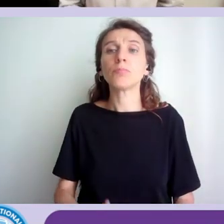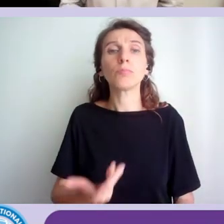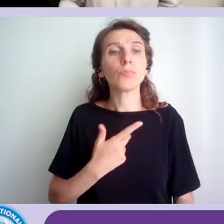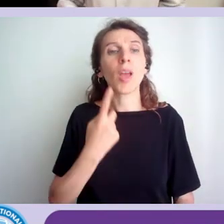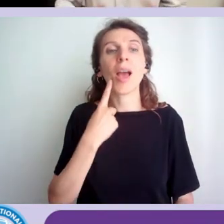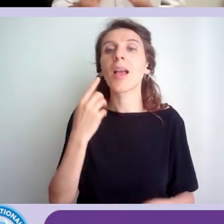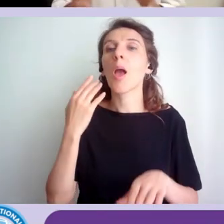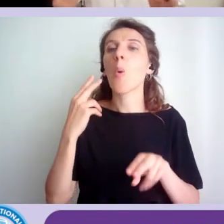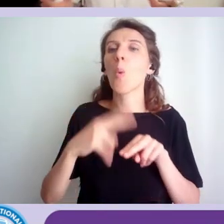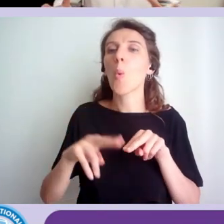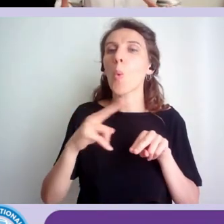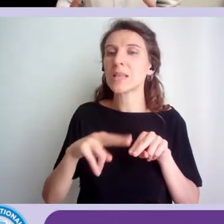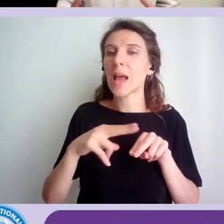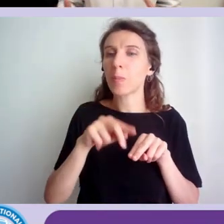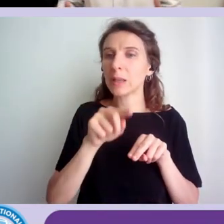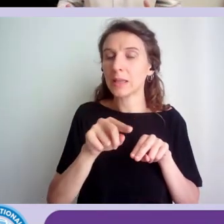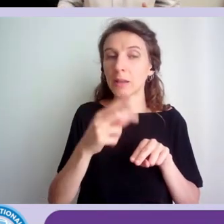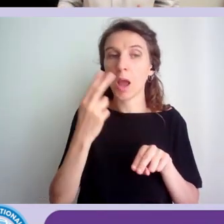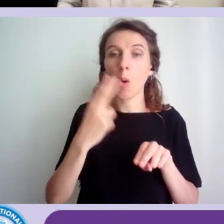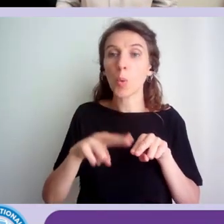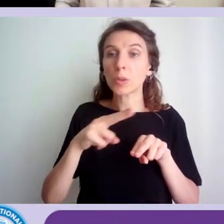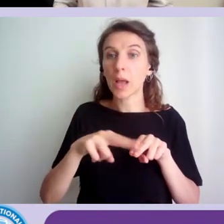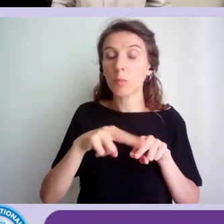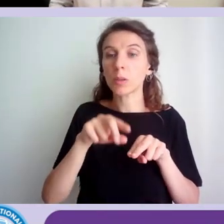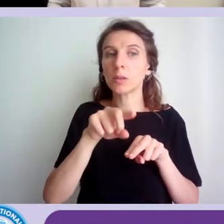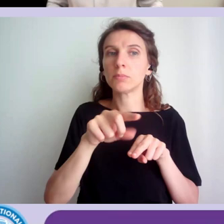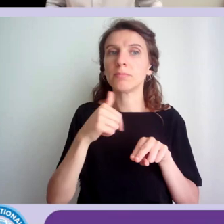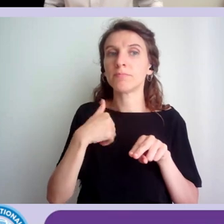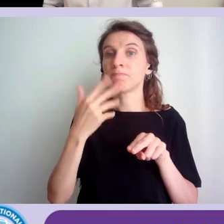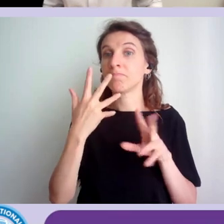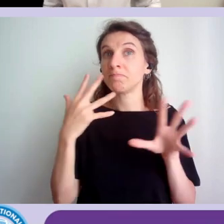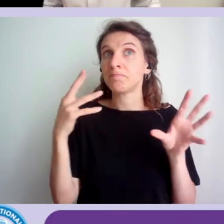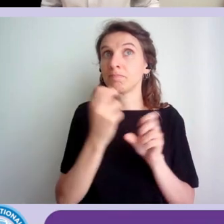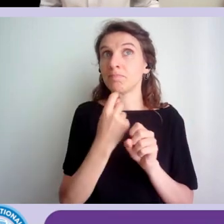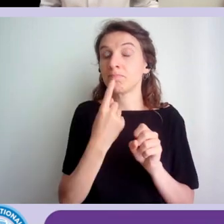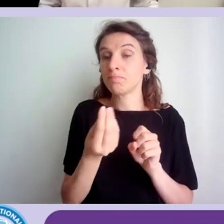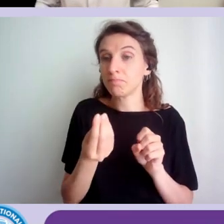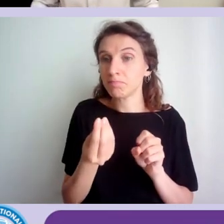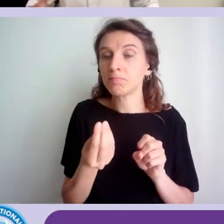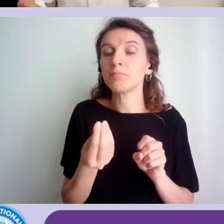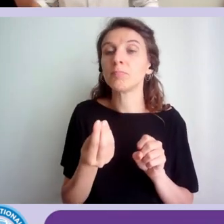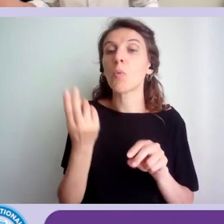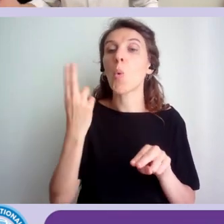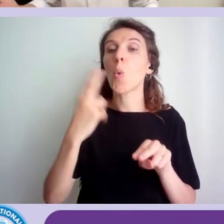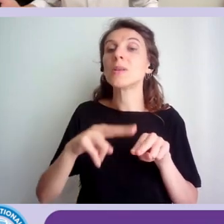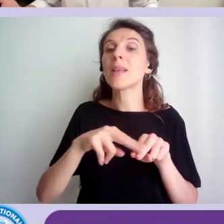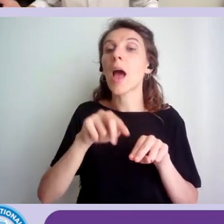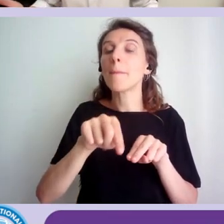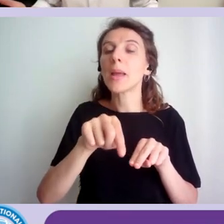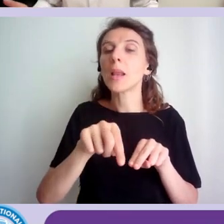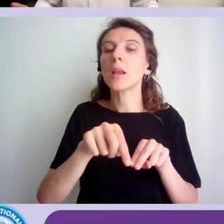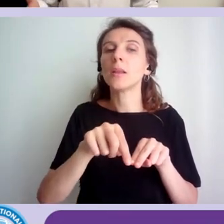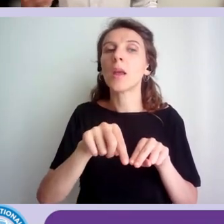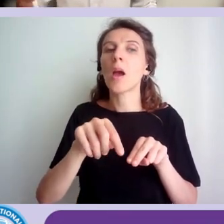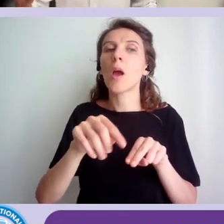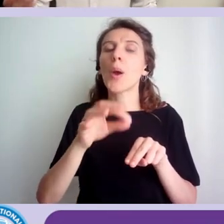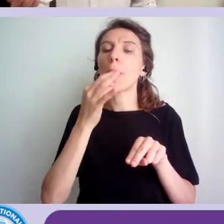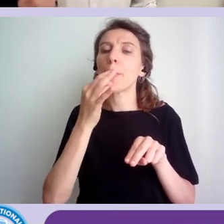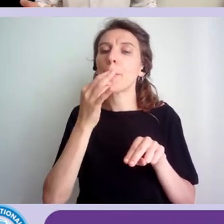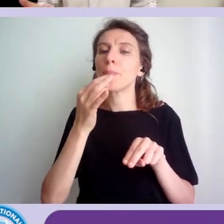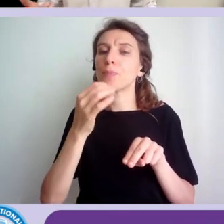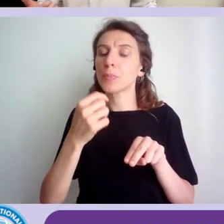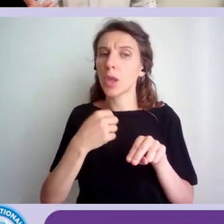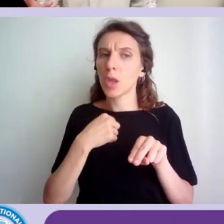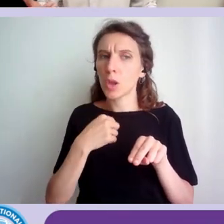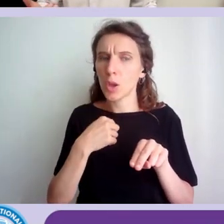'usabilità. Dunque, volendola riassumere in maniera molto semplice, è la facilità con cui riesco a